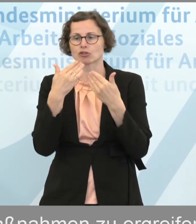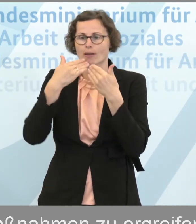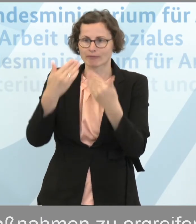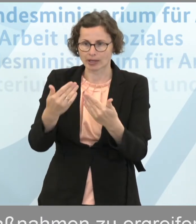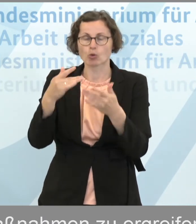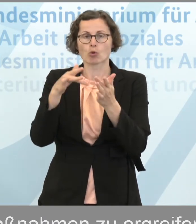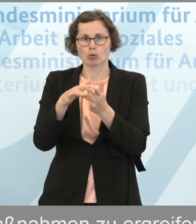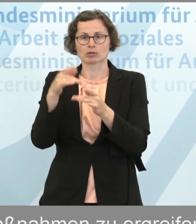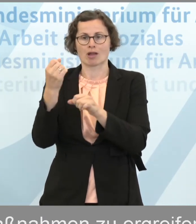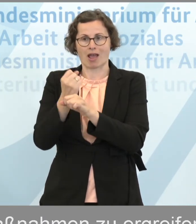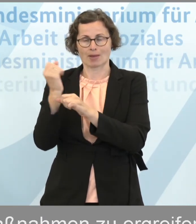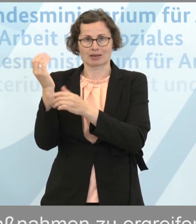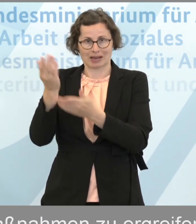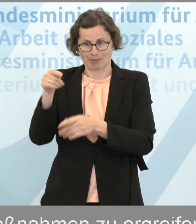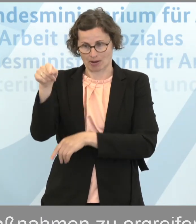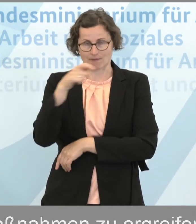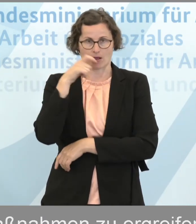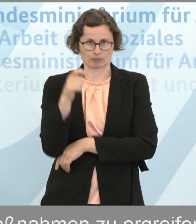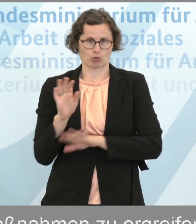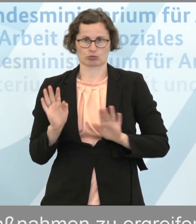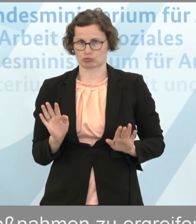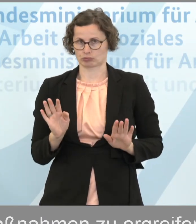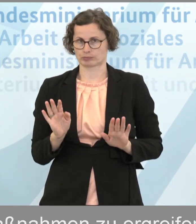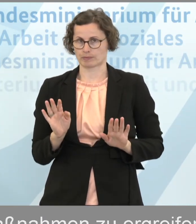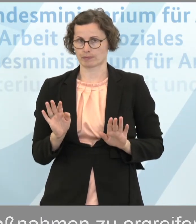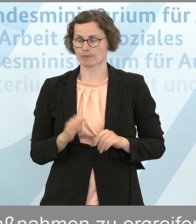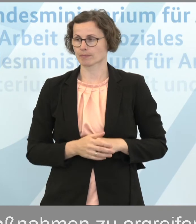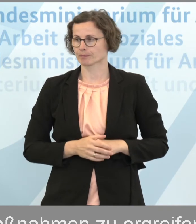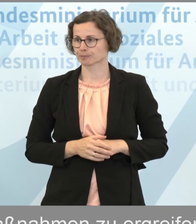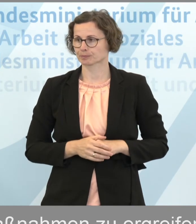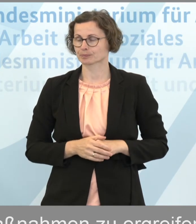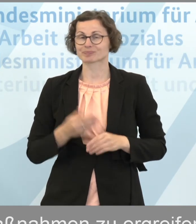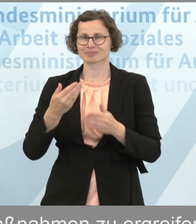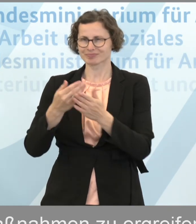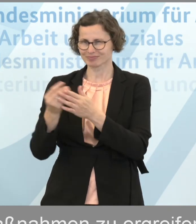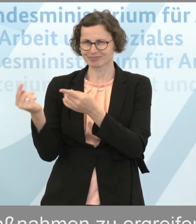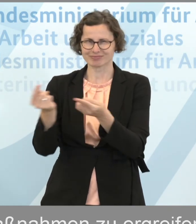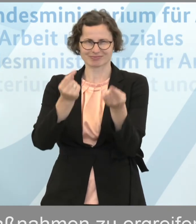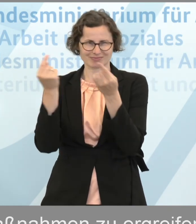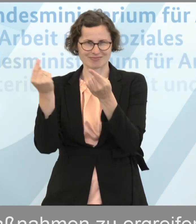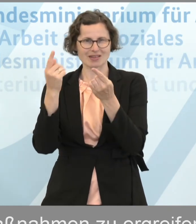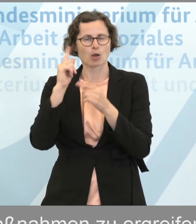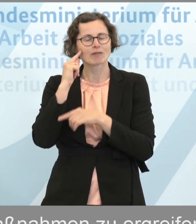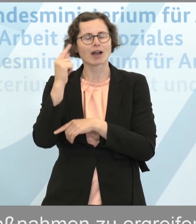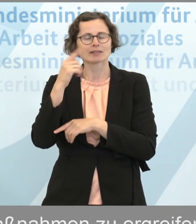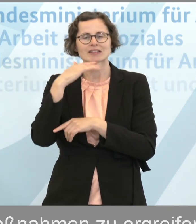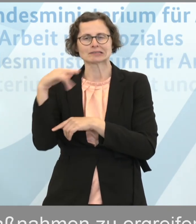Arbeitgeber. Das ist unser Part. Ich werde diese Debatte, die ja hochpolarisiert ist,